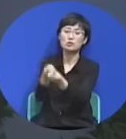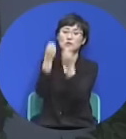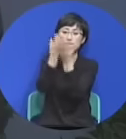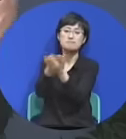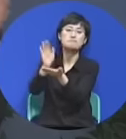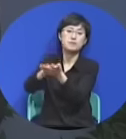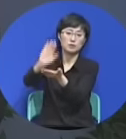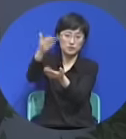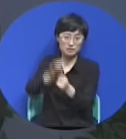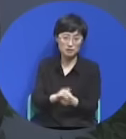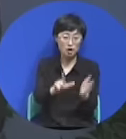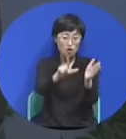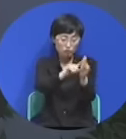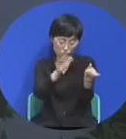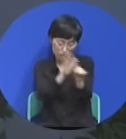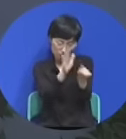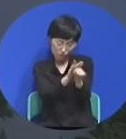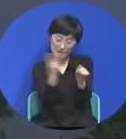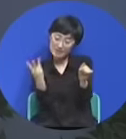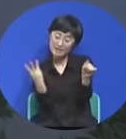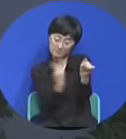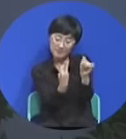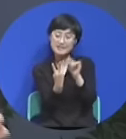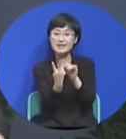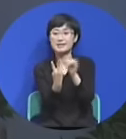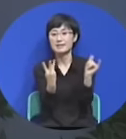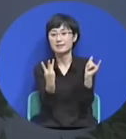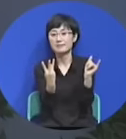마틴 루터를 도우는 단 세 명이 그렇게 바꾸어 버렸어요.